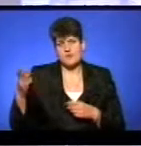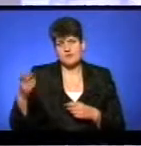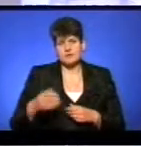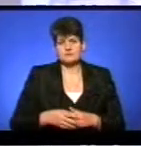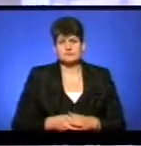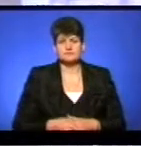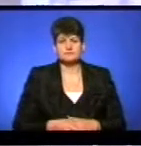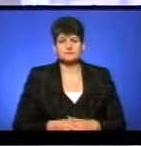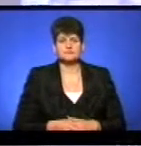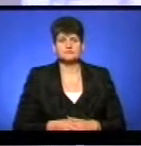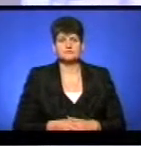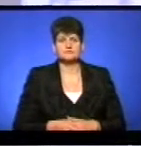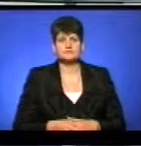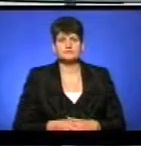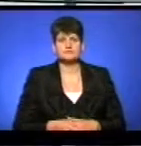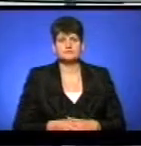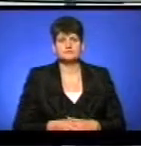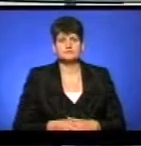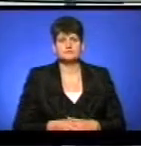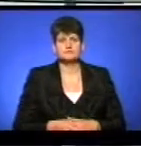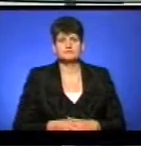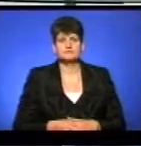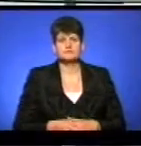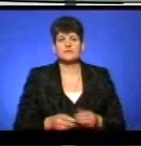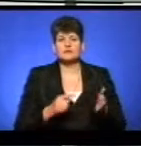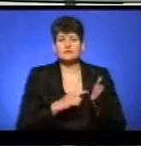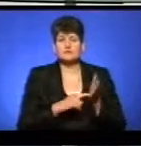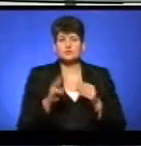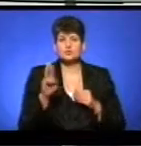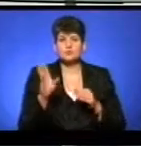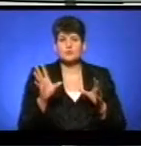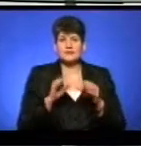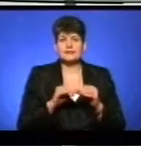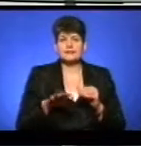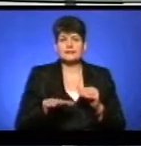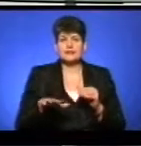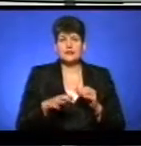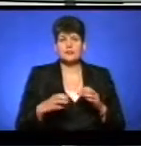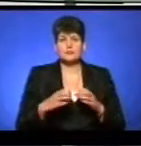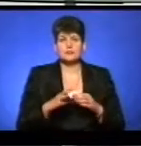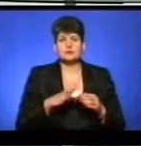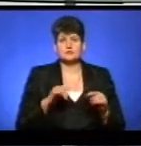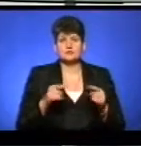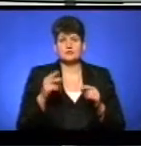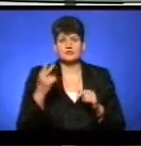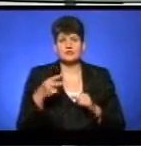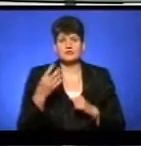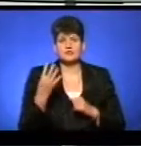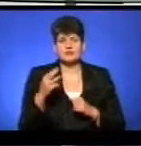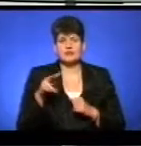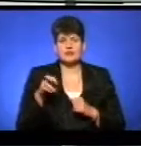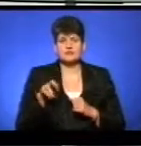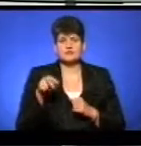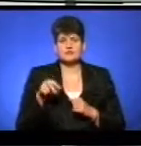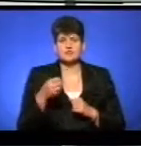Буденшук, Юрій Багрій – новини. Зазначу, Шумська об'єднана територіальна громада була утворена 24 липня